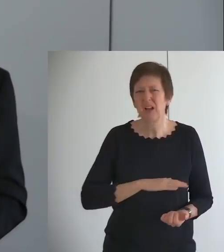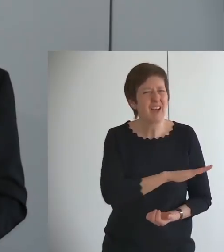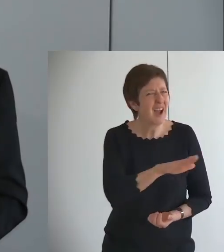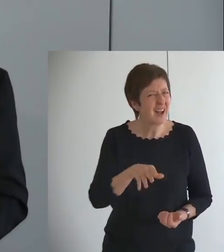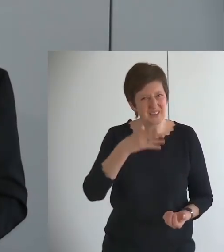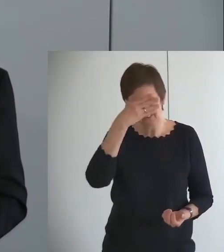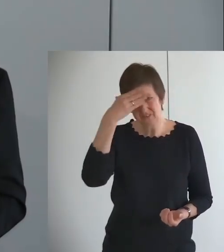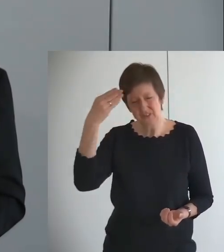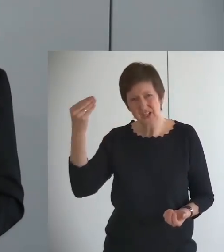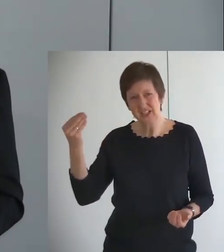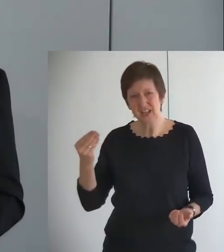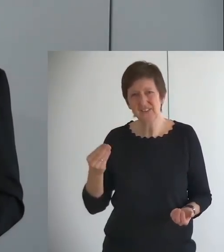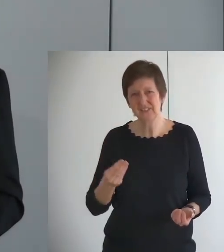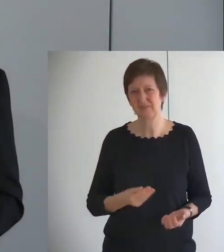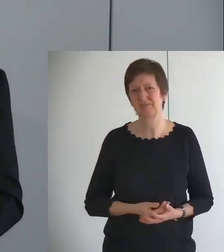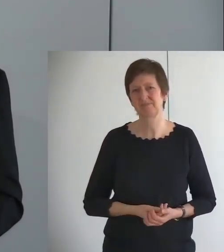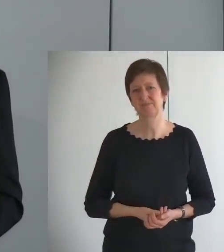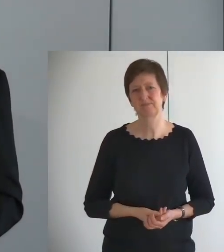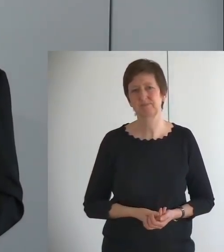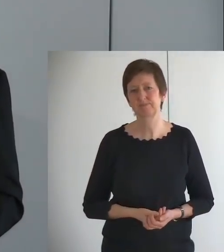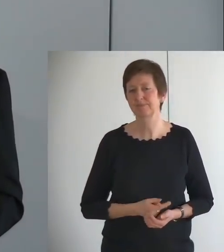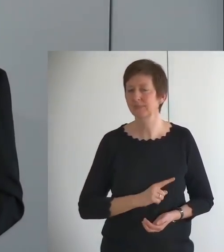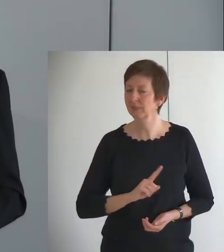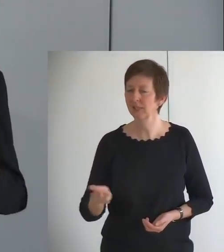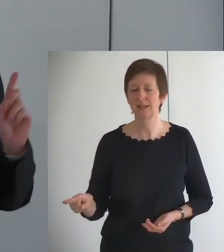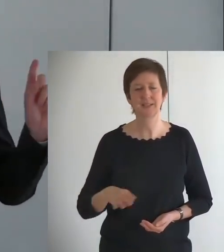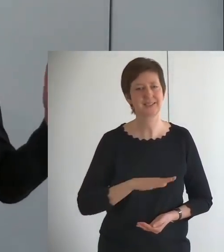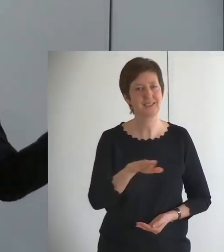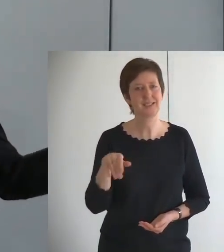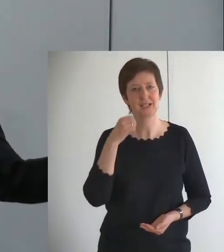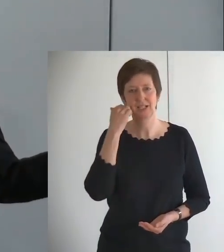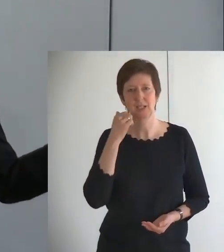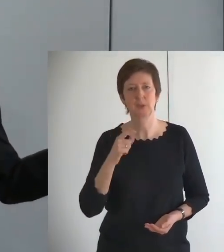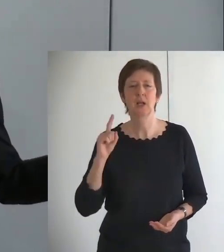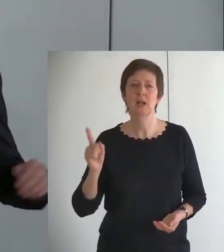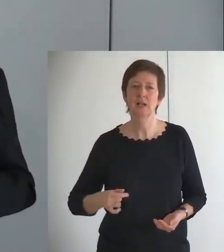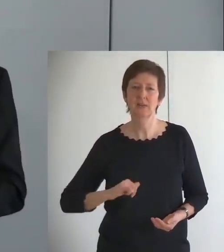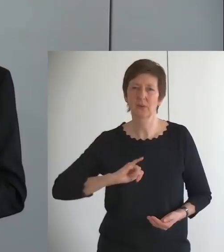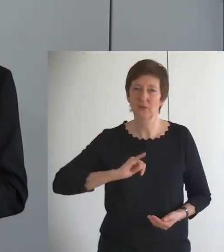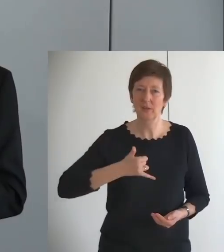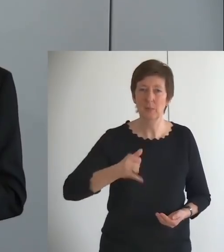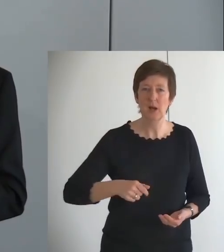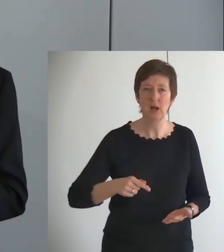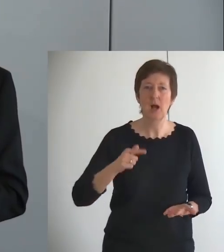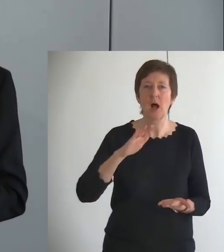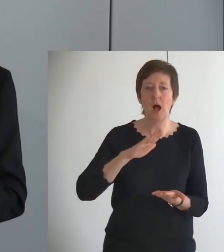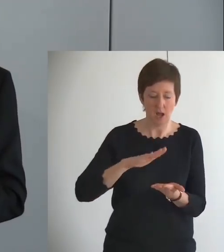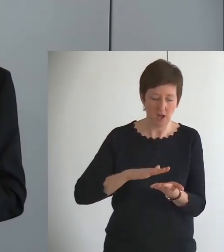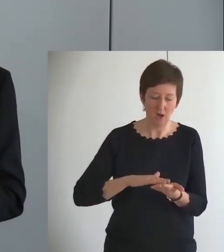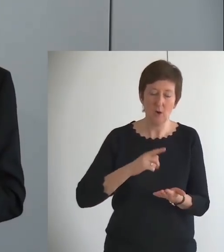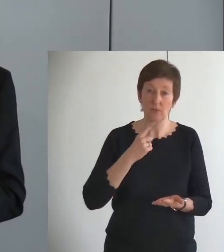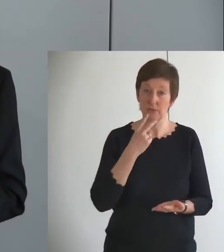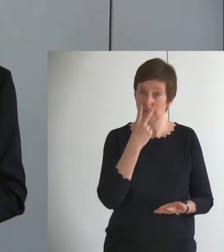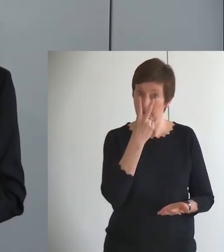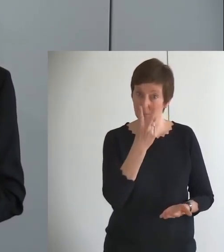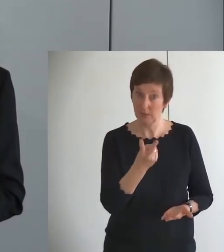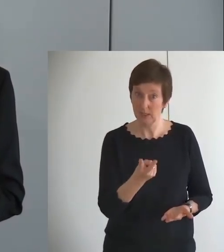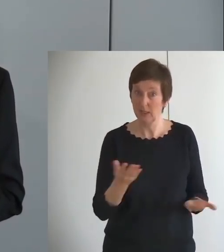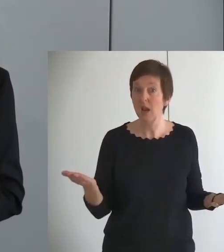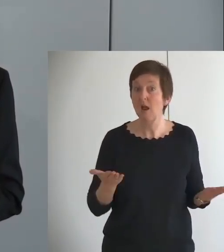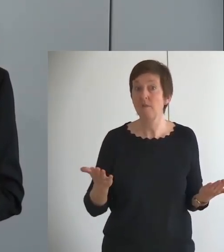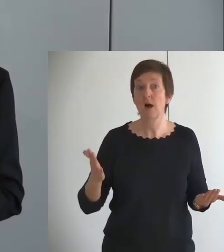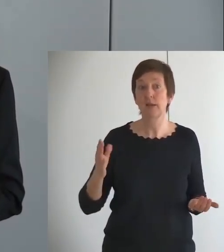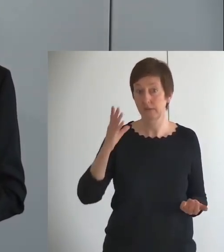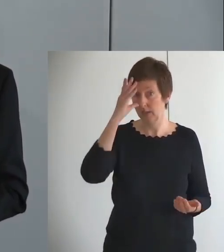Dass man diese Dinge vergisst. Nein, ihr Lieben, lasst uns auch immer auf das blicken, was der Herr schon für uns getan hat.